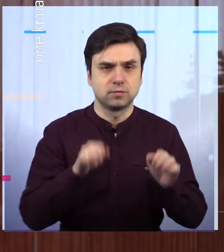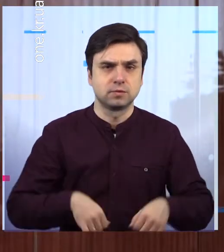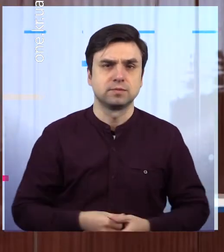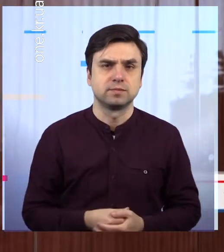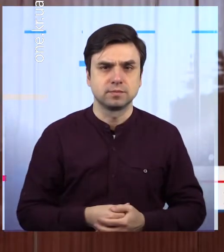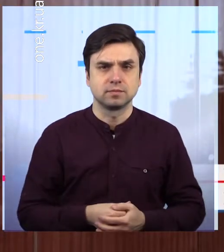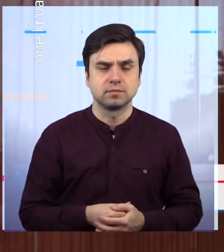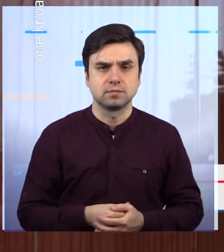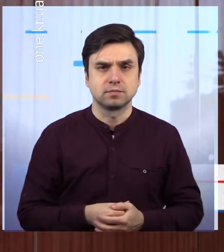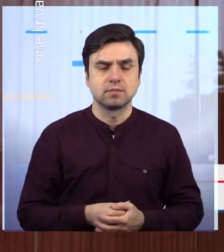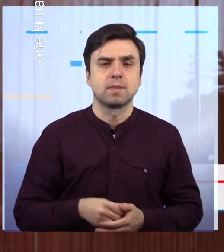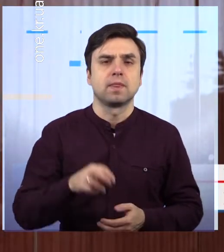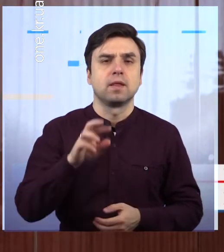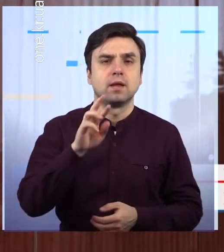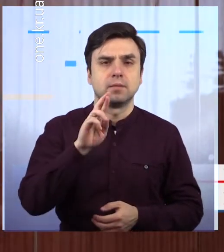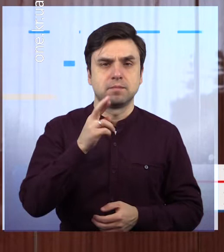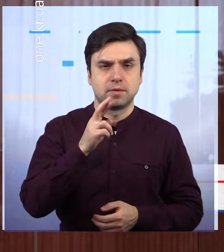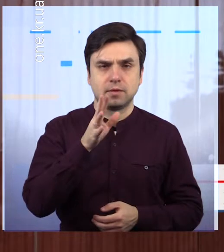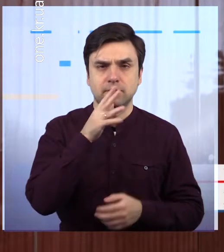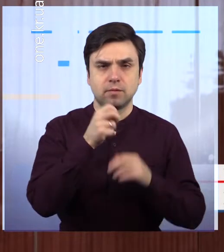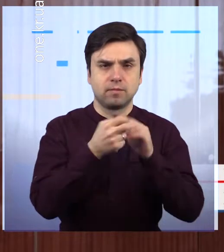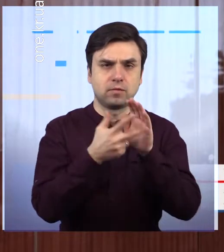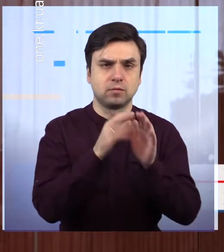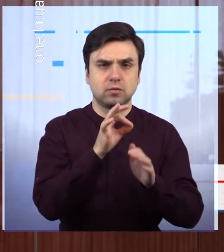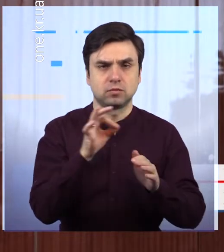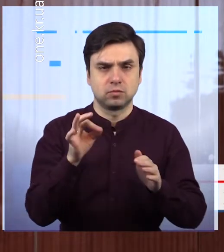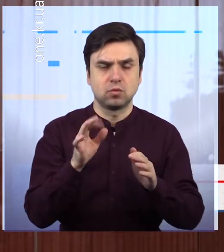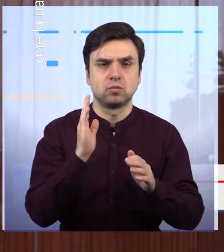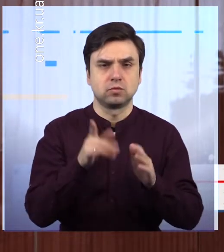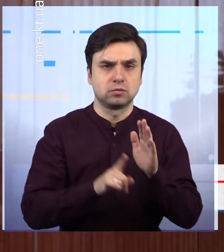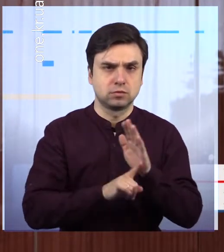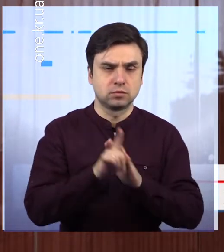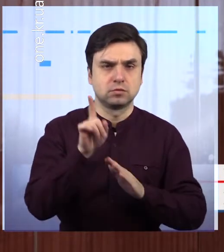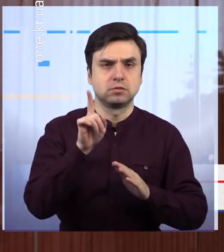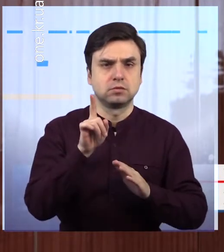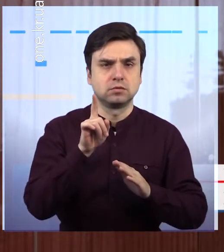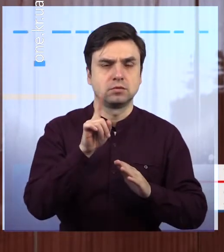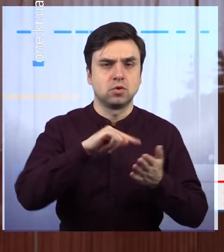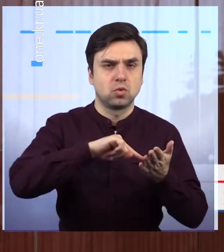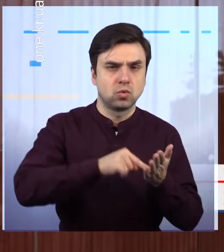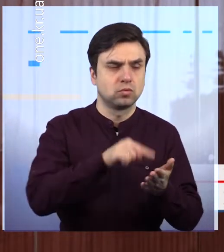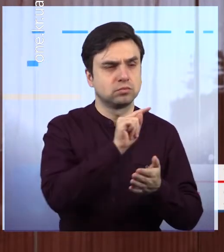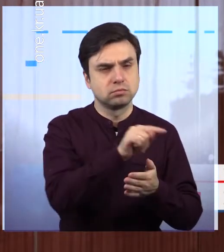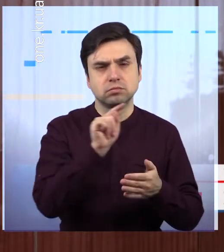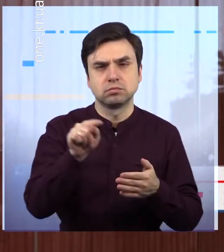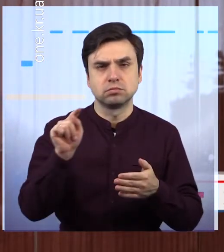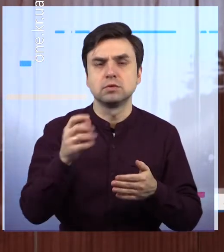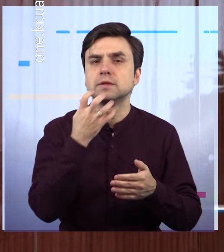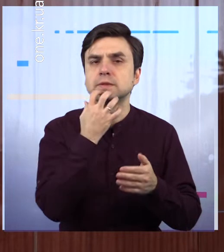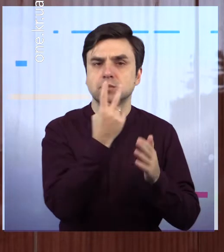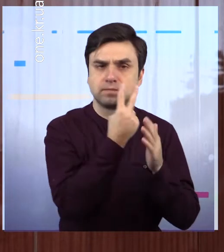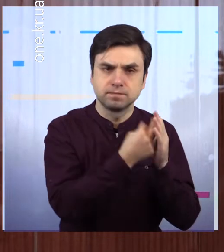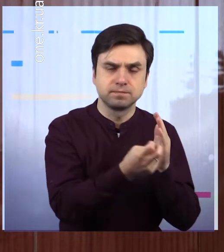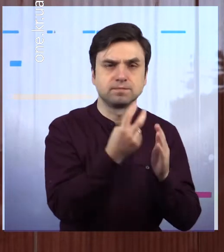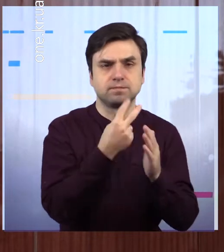З п'ятниці з 18-ї години почнуть працювати стаціонарні пункти обігріву. Для того, щоб